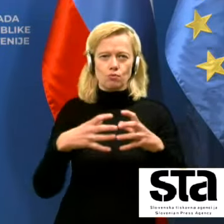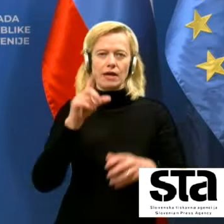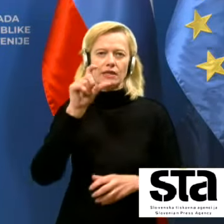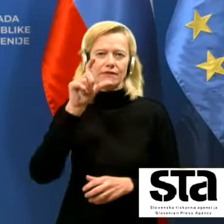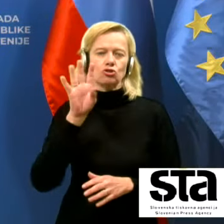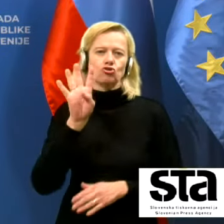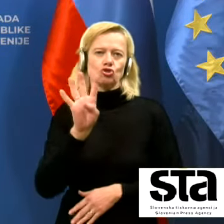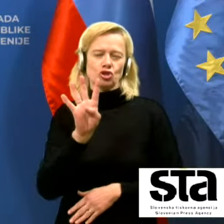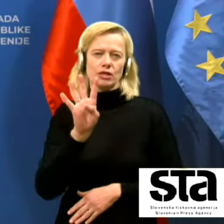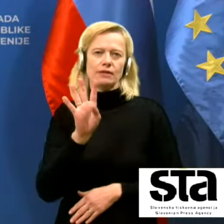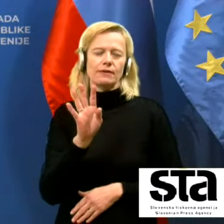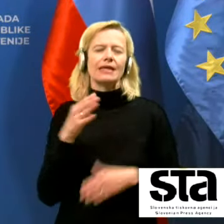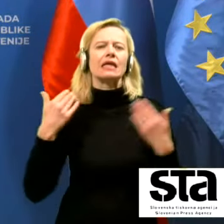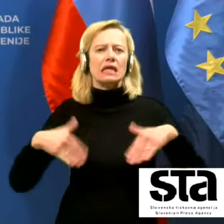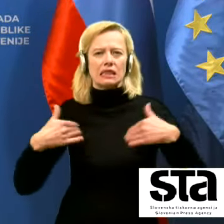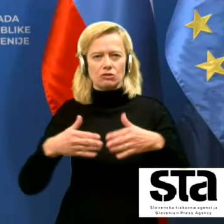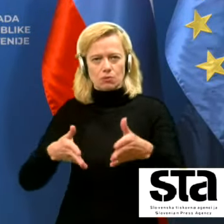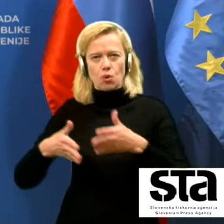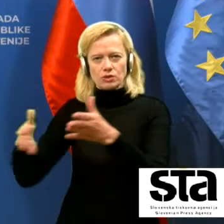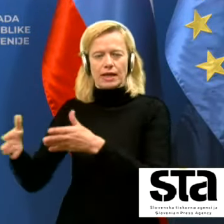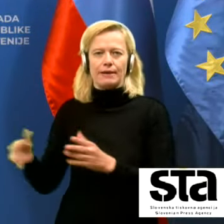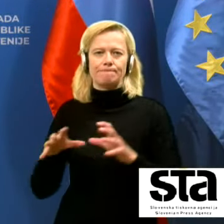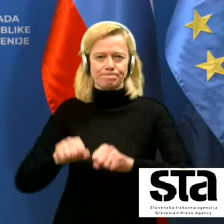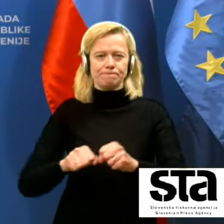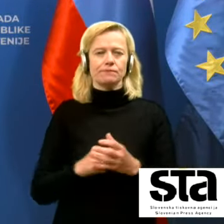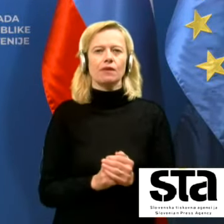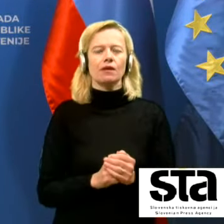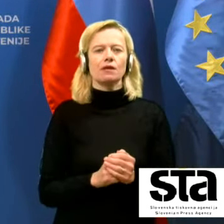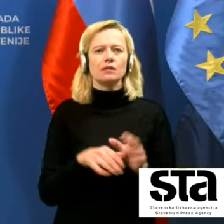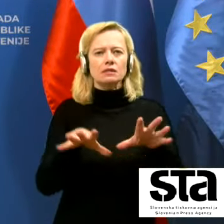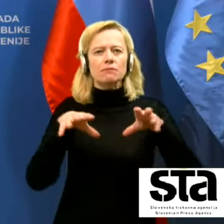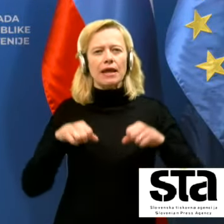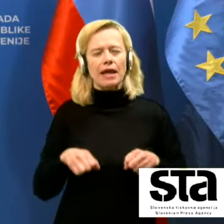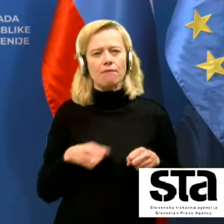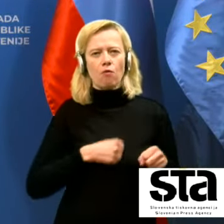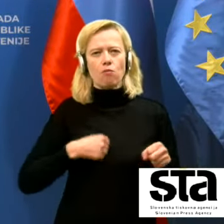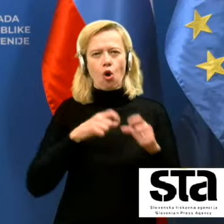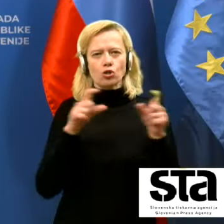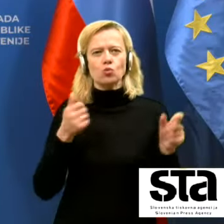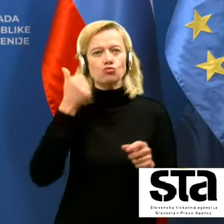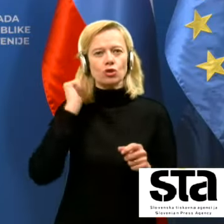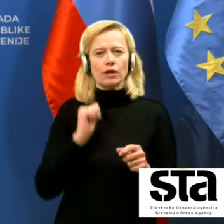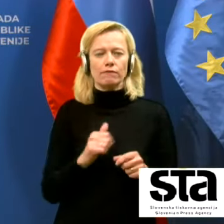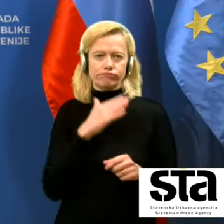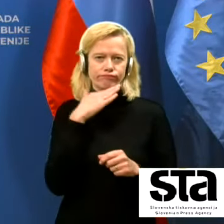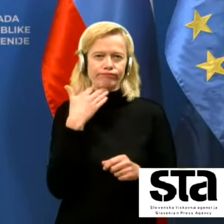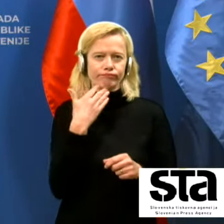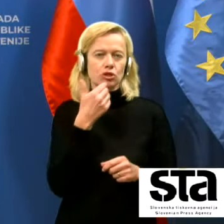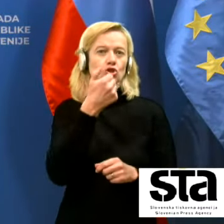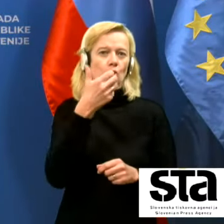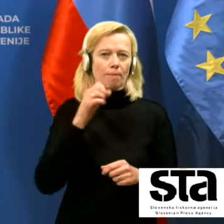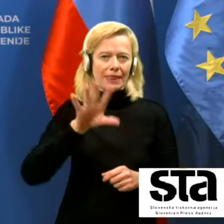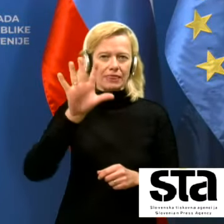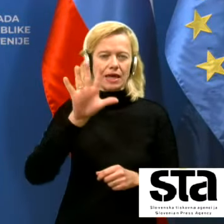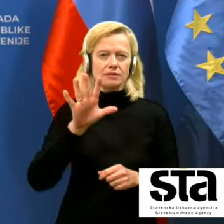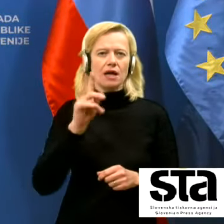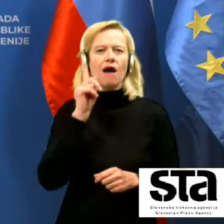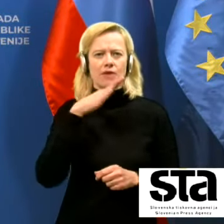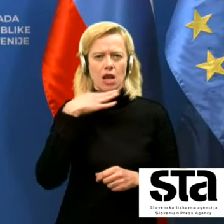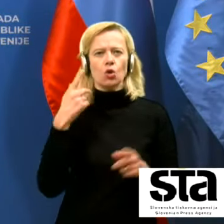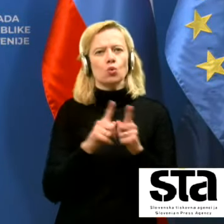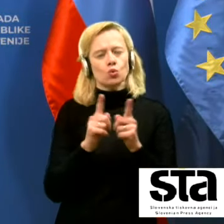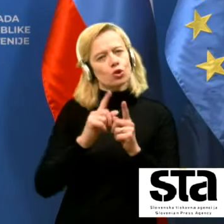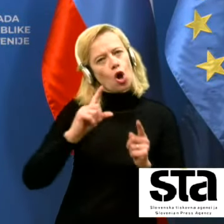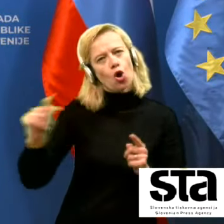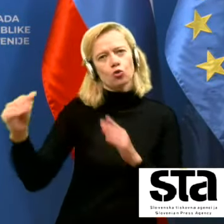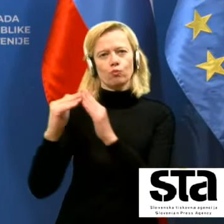204 intenzivne postelje. Sprejemo v bolnišnice je bilo včeraj precej kar 115, a je bilo veliko